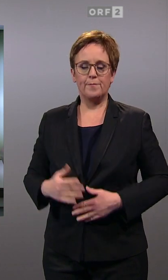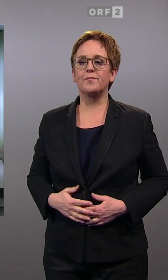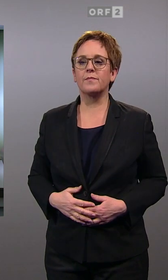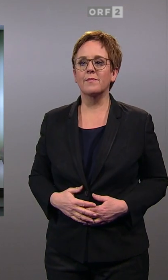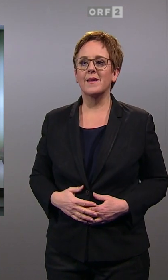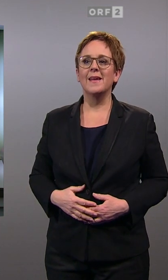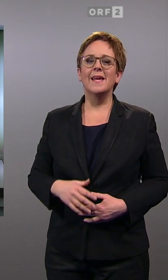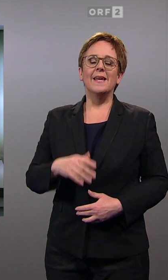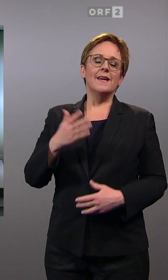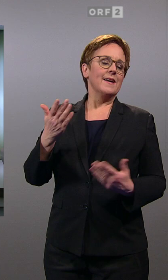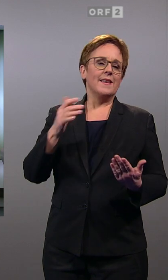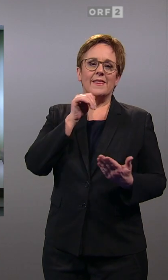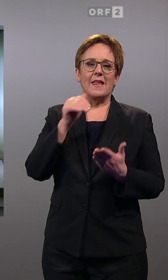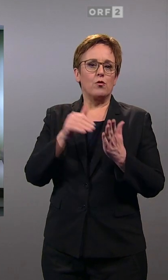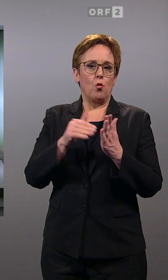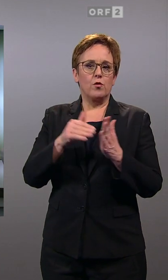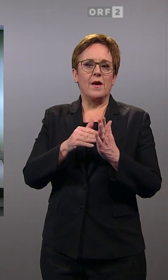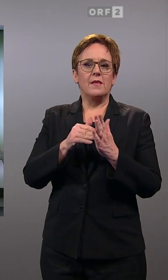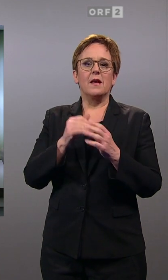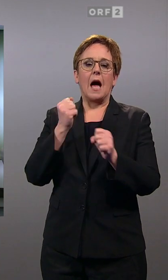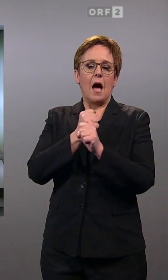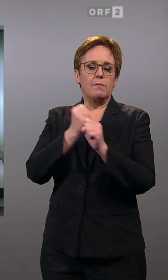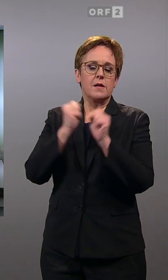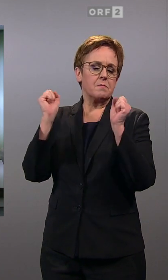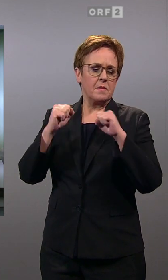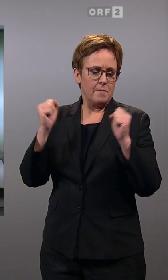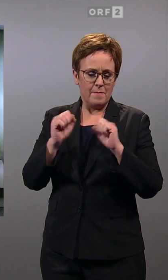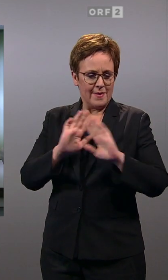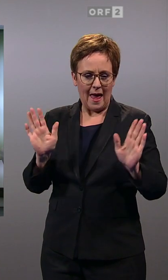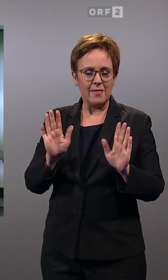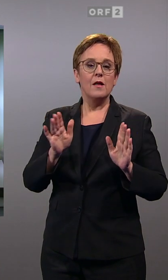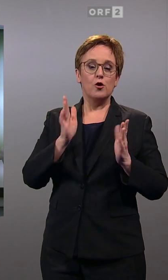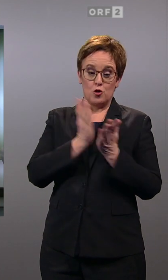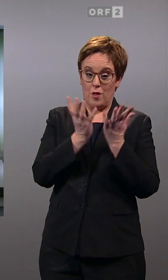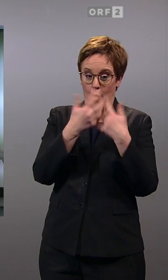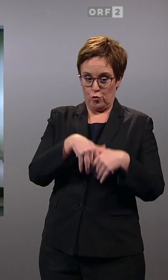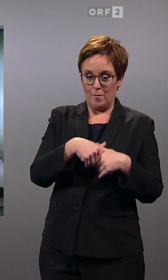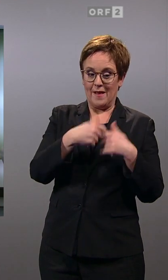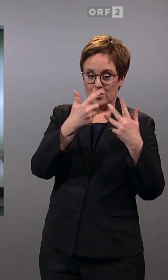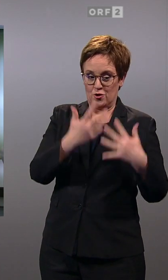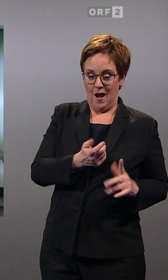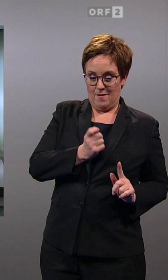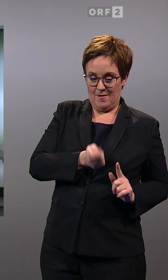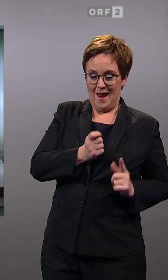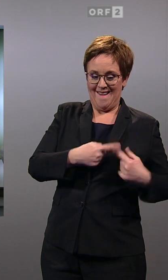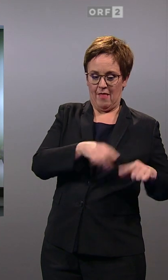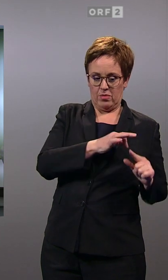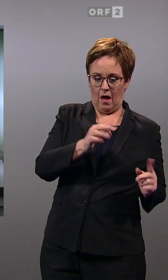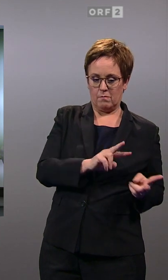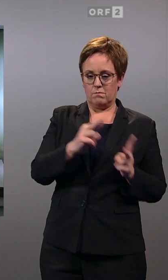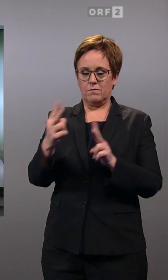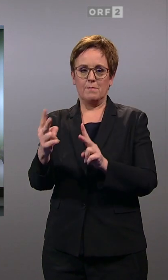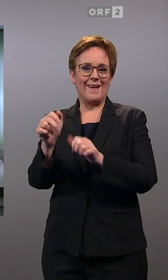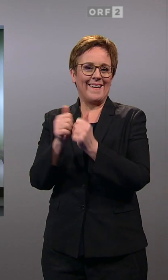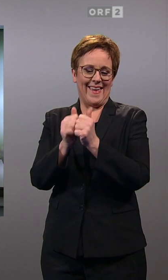Es ist also nicht notwendig, zuerst ein Arbeitsübereinkommen zu schließen und sich dann anzusehen, welche Partner in die Regierung kommen,